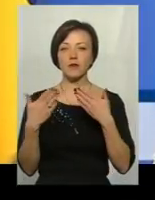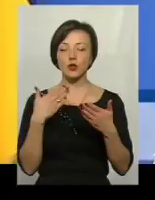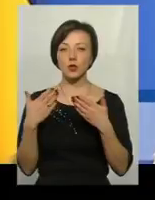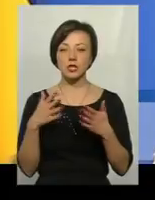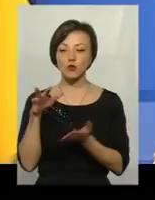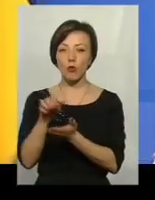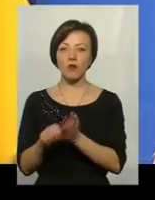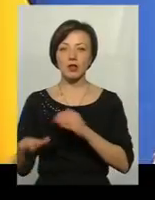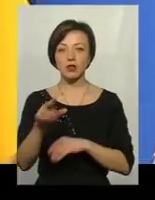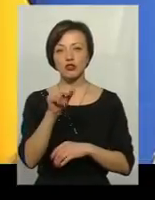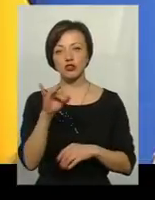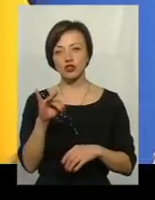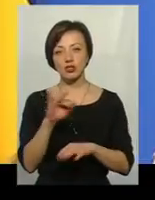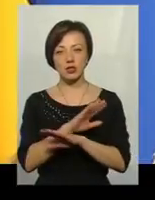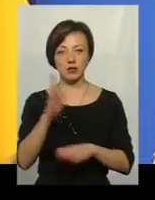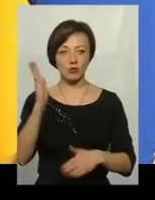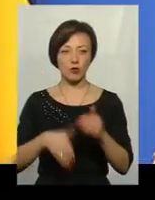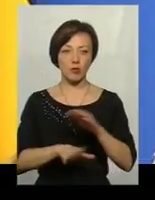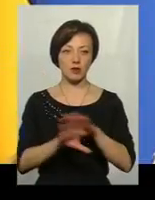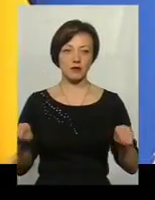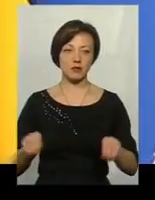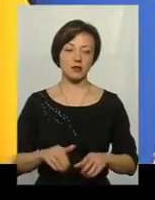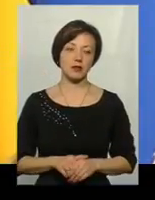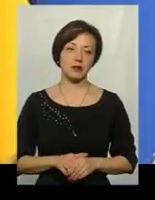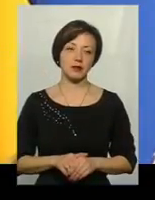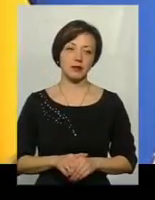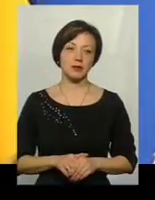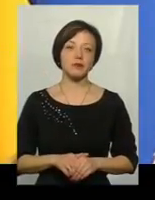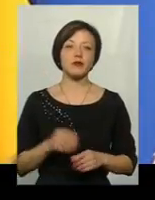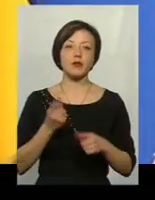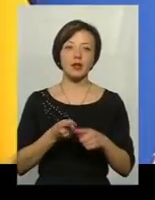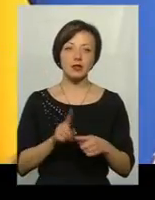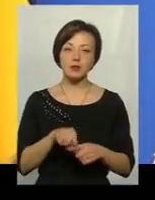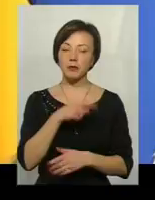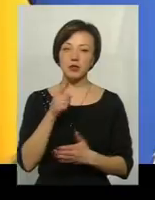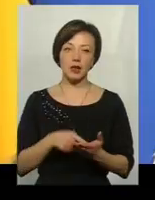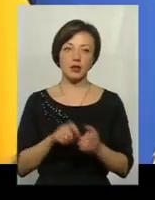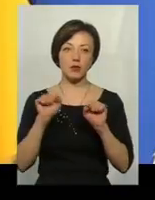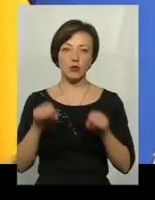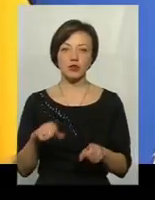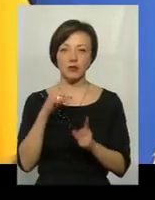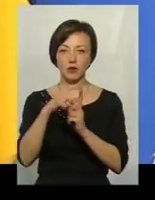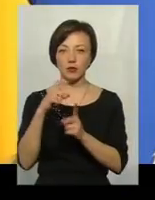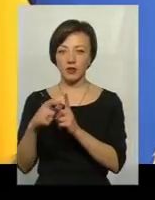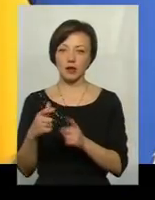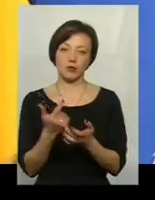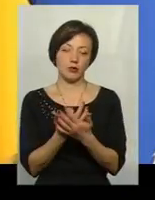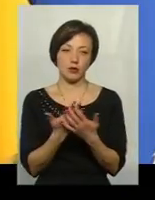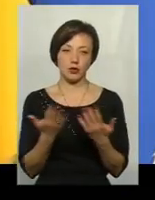стосунки, чи обрубати все? На ці питання можна відповідати по-різному.